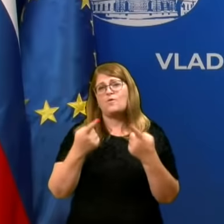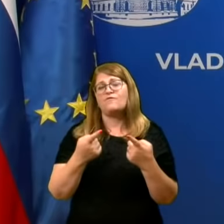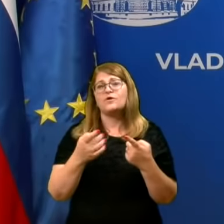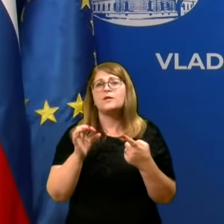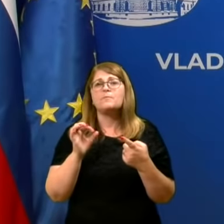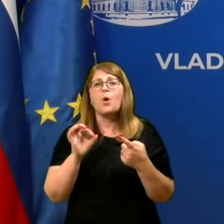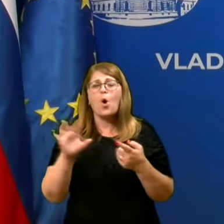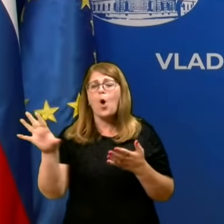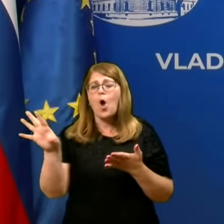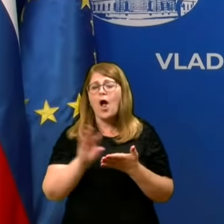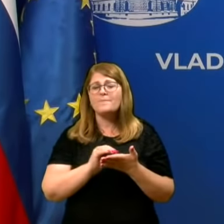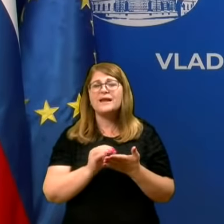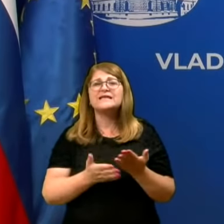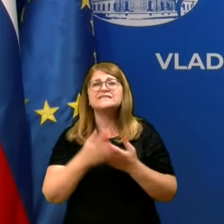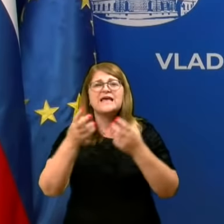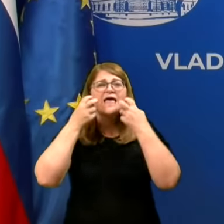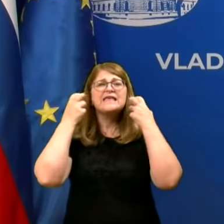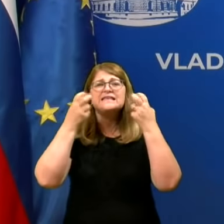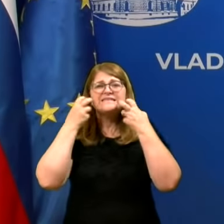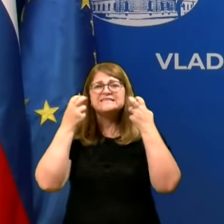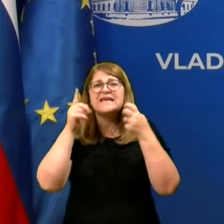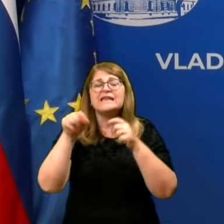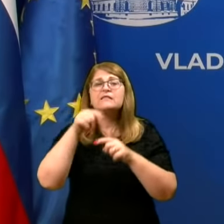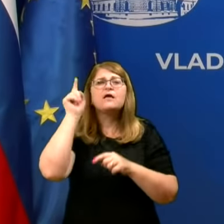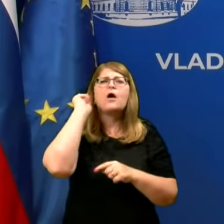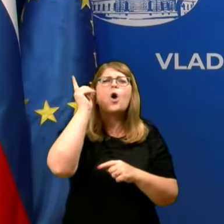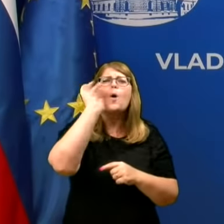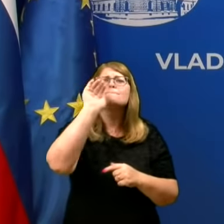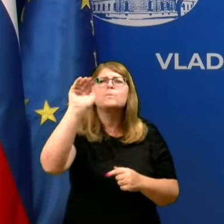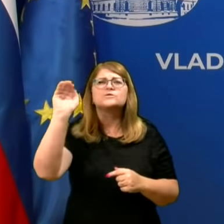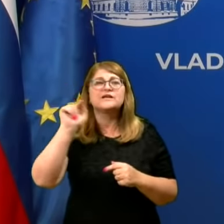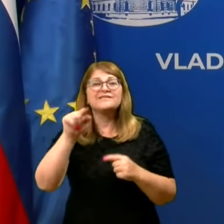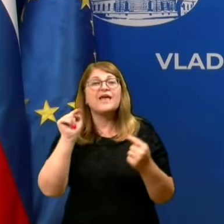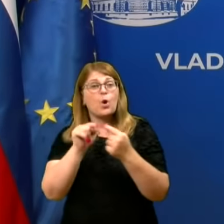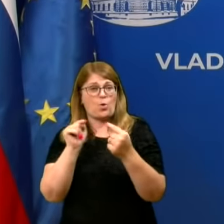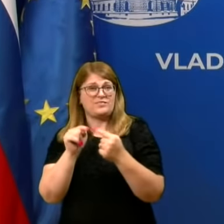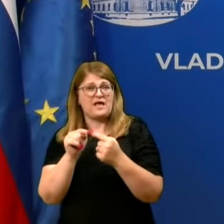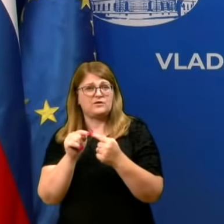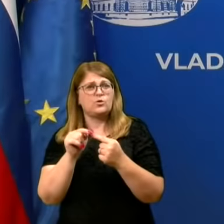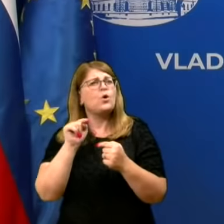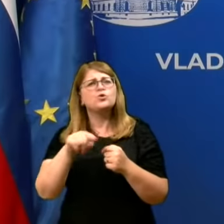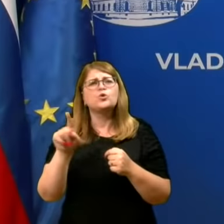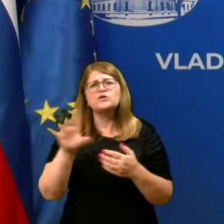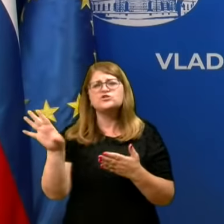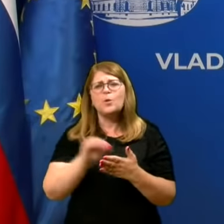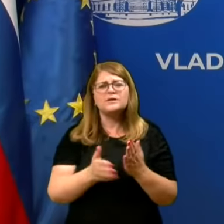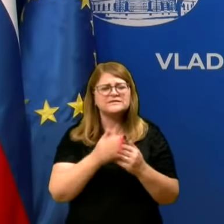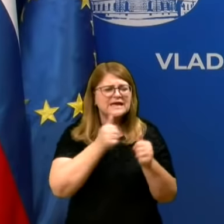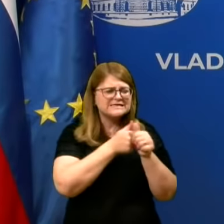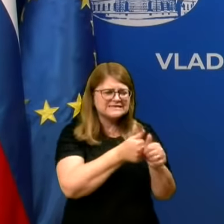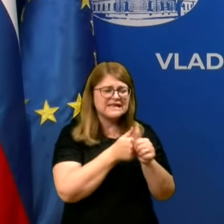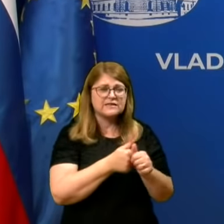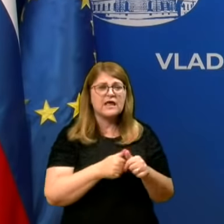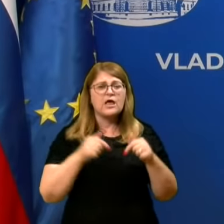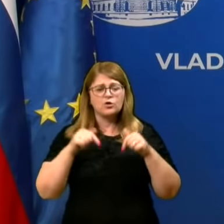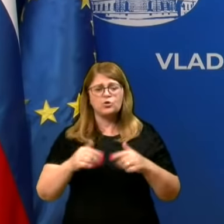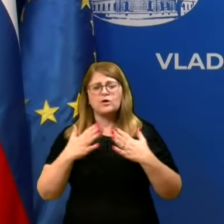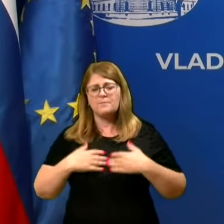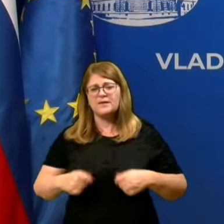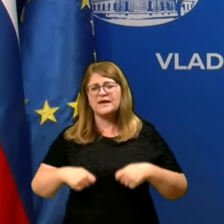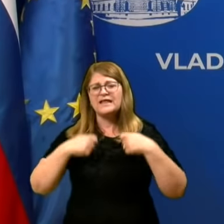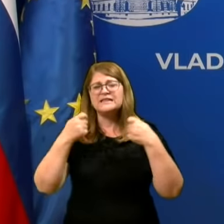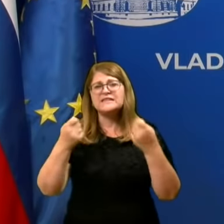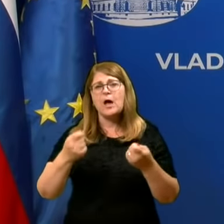tako imovanji aplikaciji za iskanje in opozarjanje teh kontakt. To niso aplikacije za sledenje. Jaz bi tukaj le rad podal samo